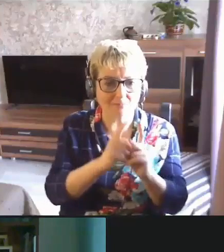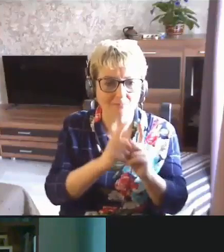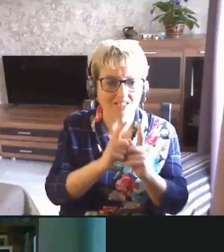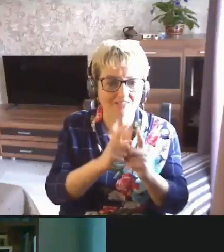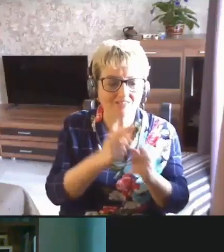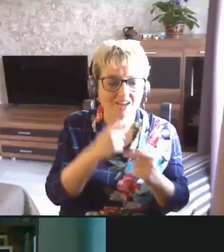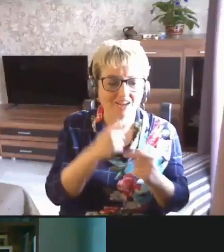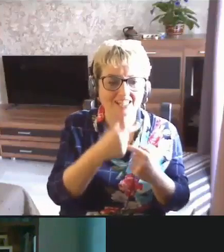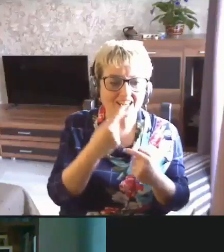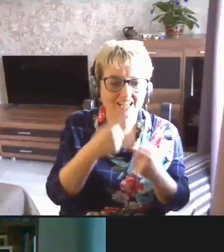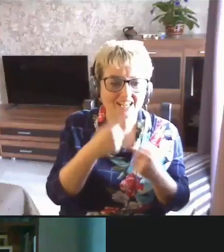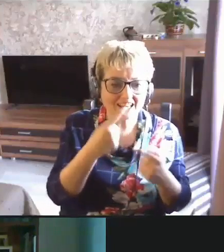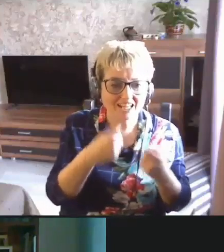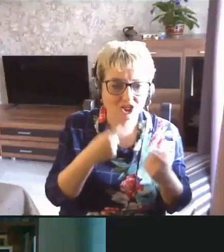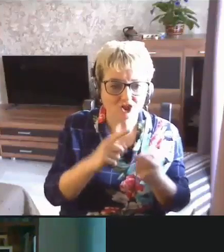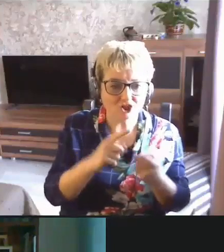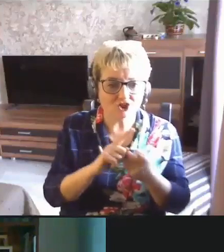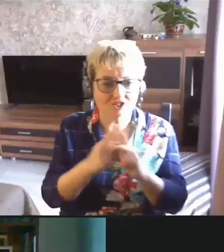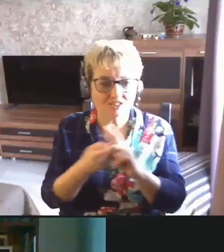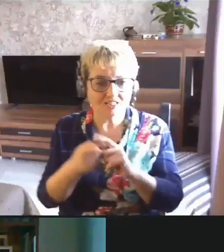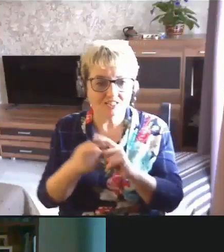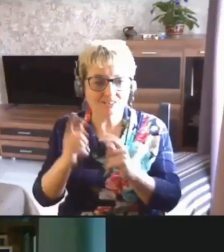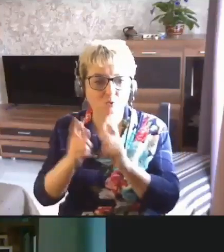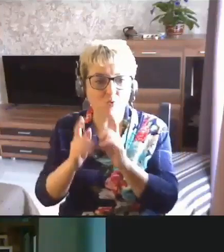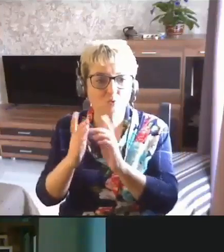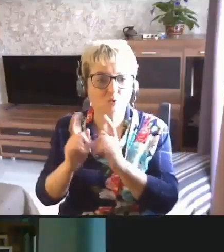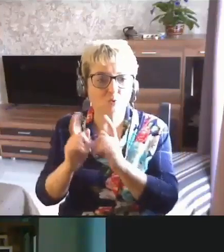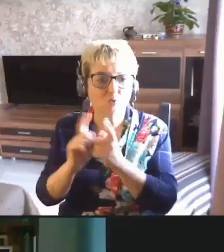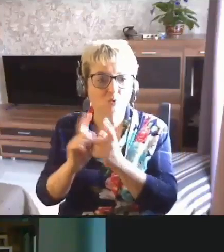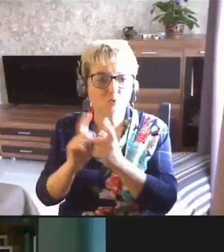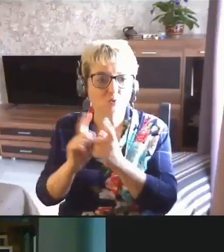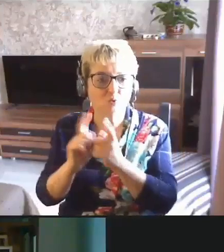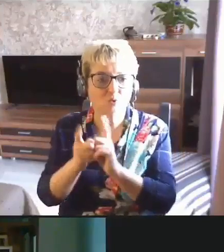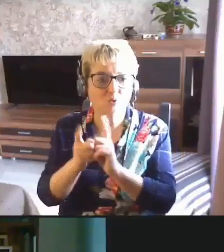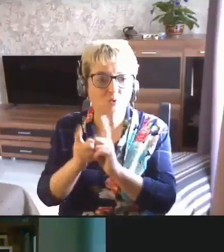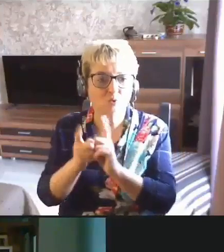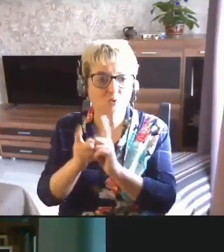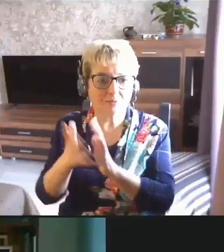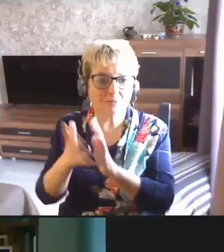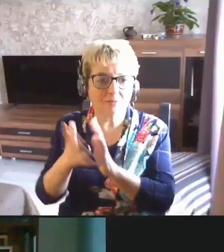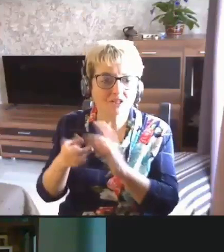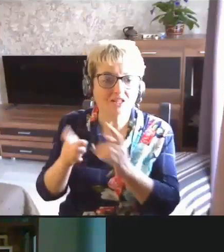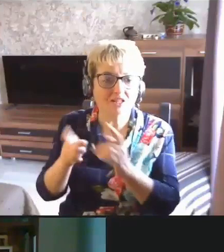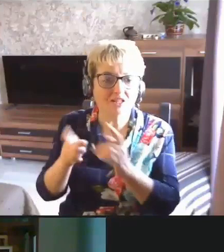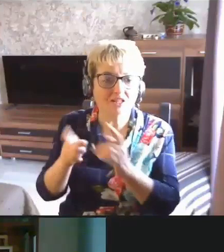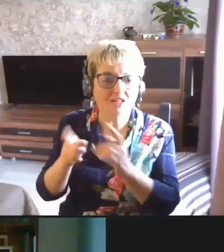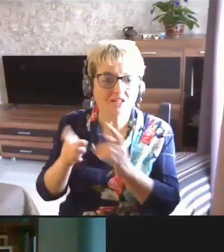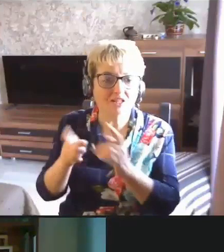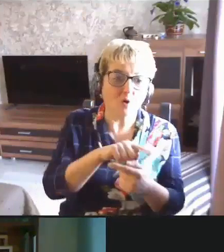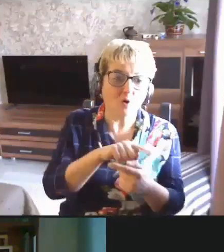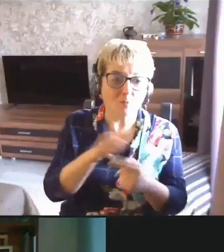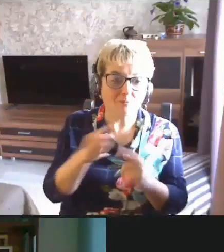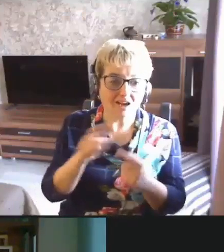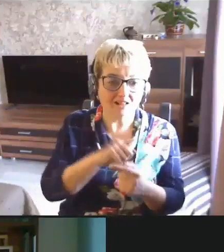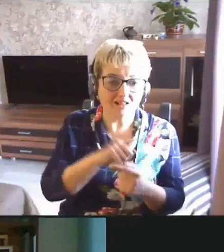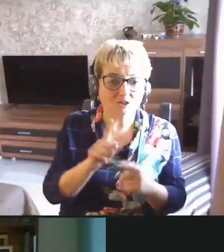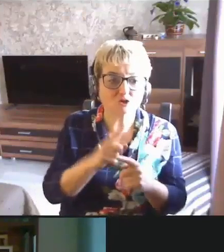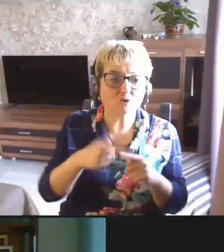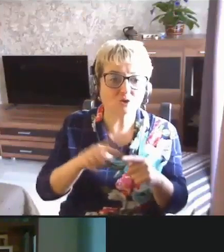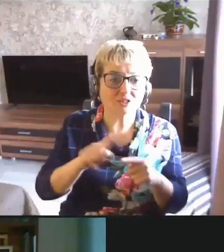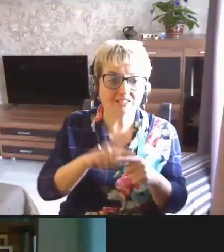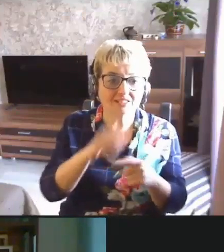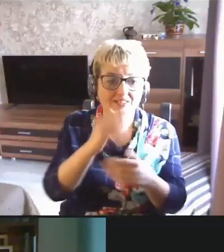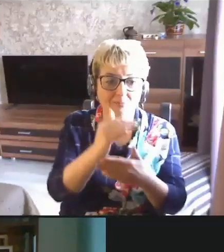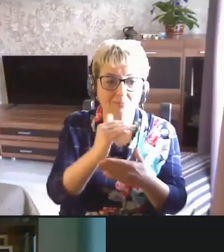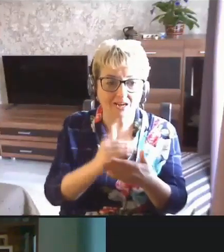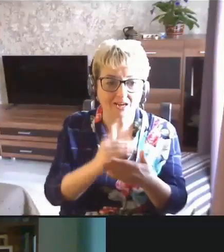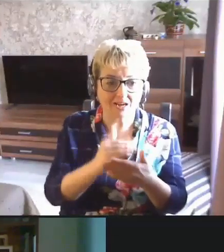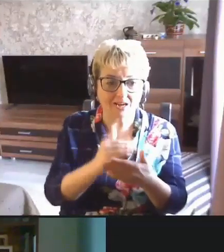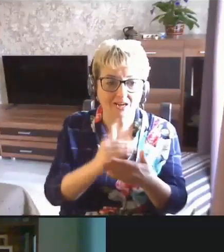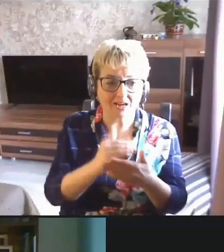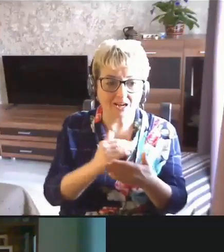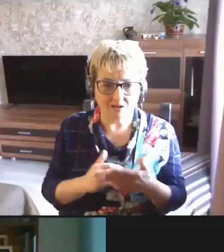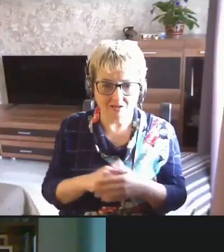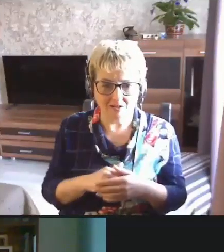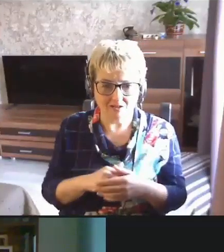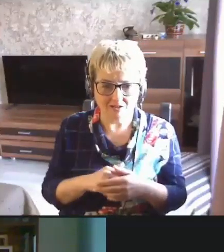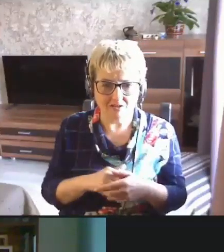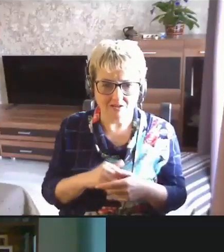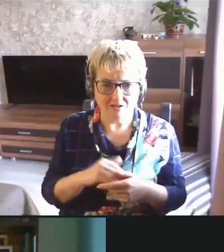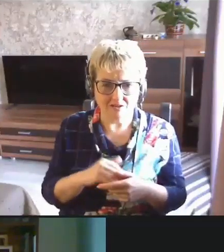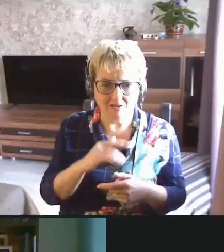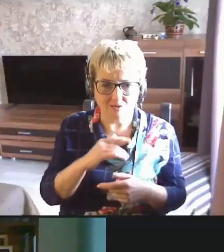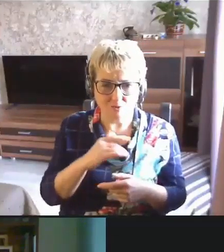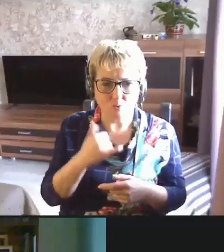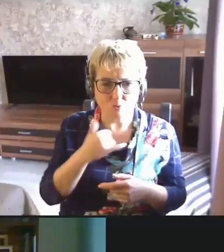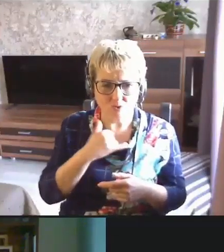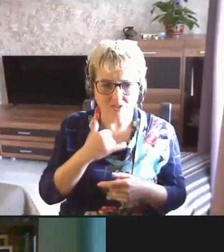речь в Сурдо перевод и обратно. Что это за программа? Очень много.